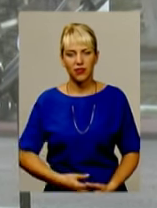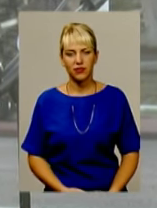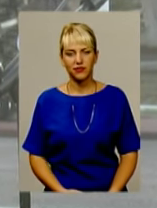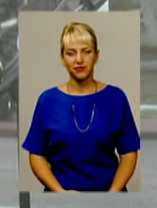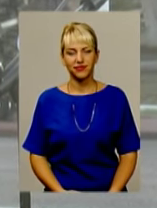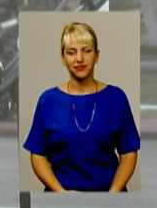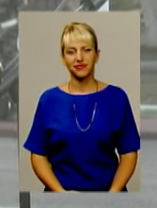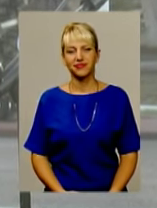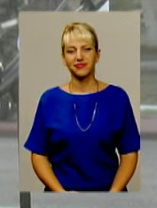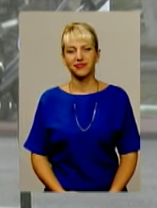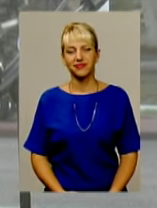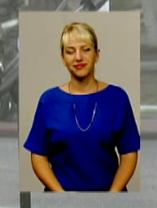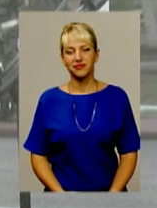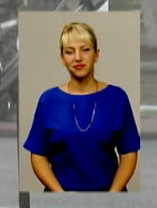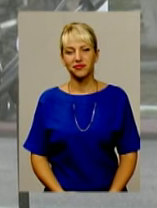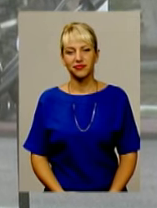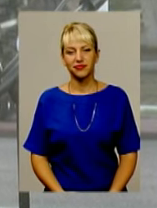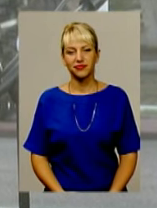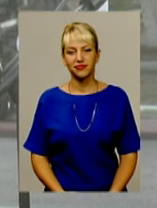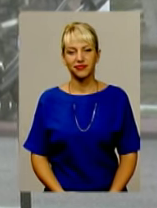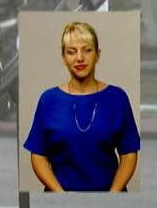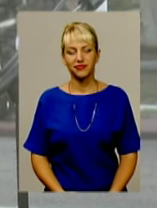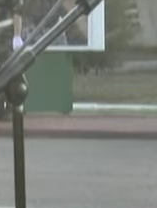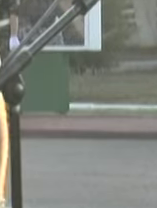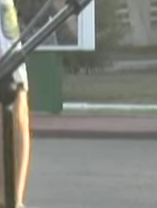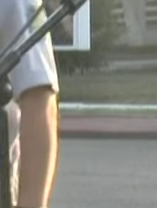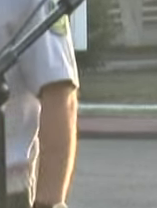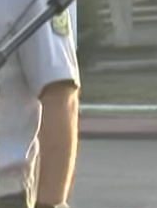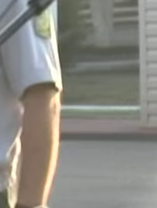Знімальна! Знімальна! Знімальна! Знімальна!